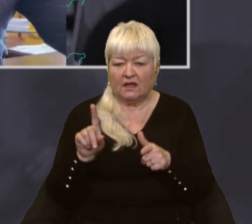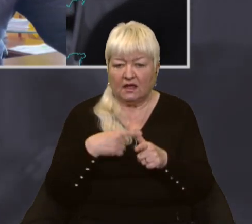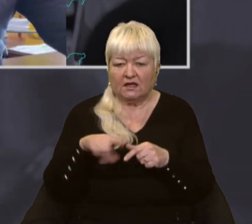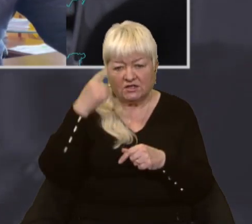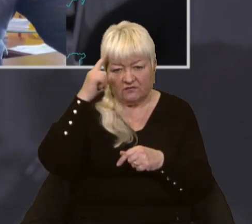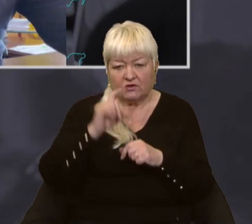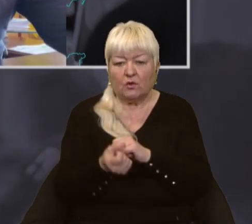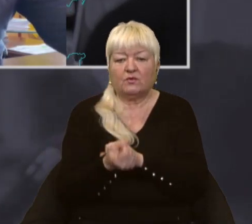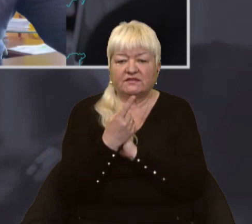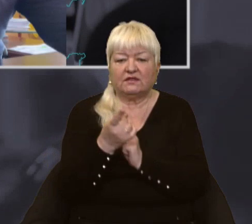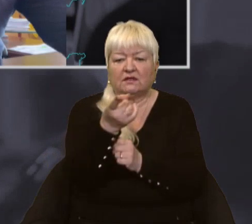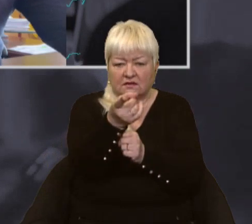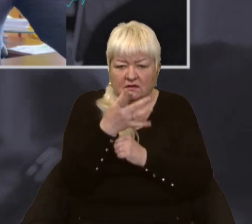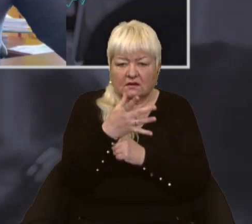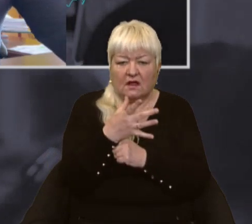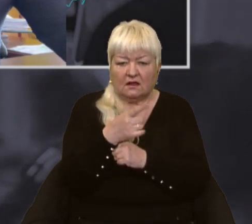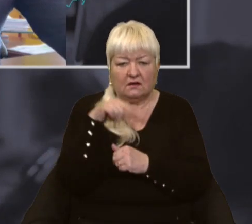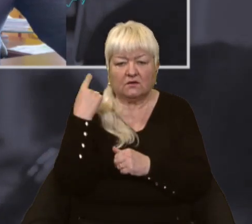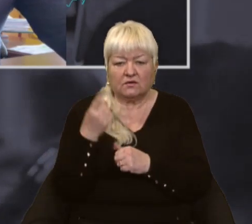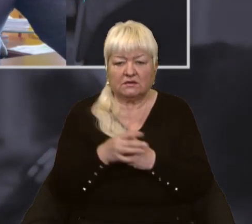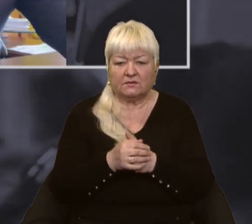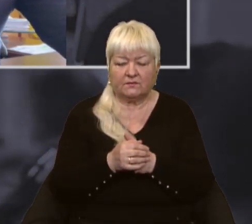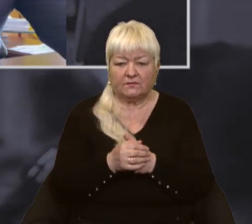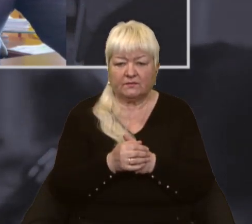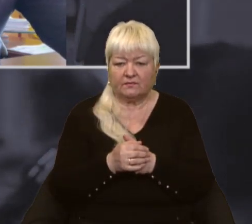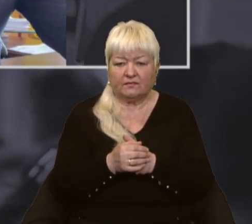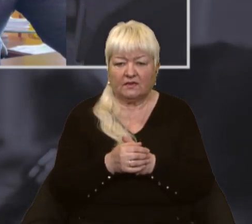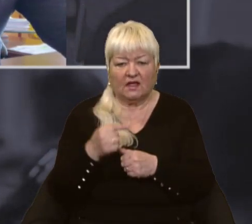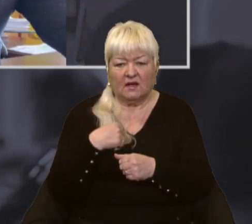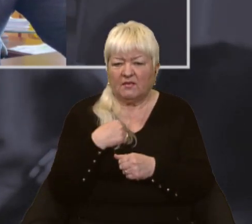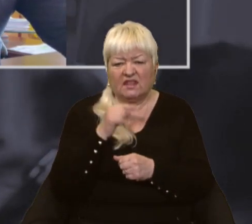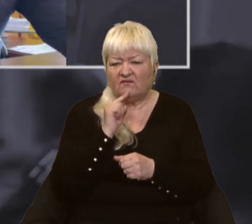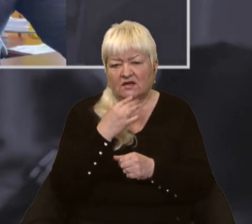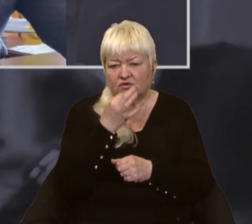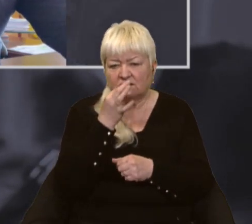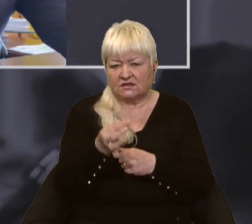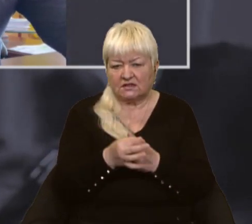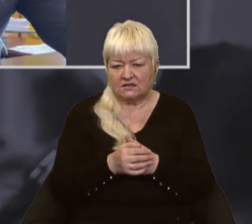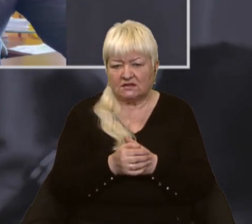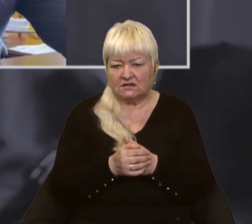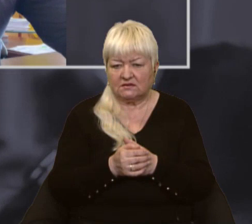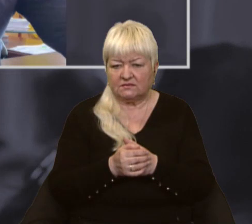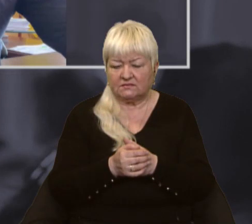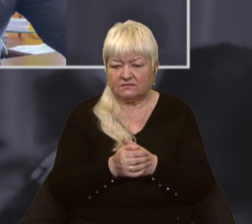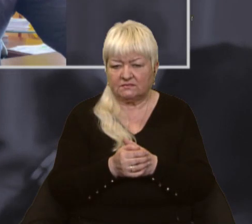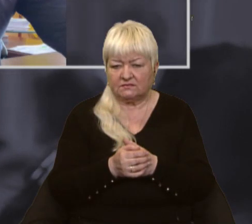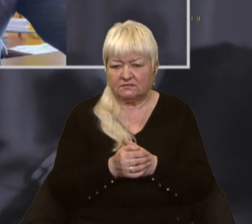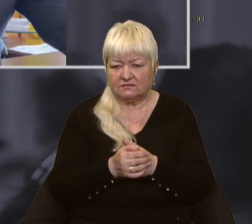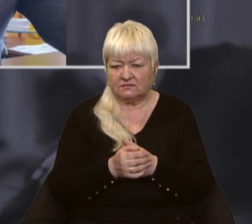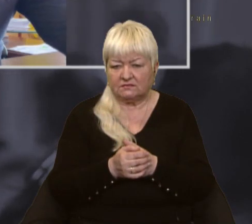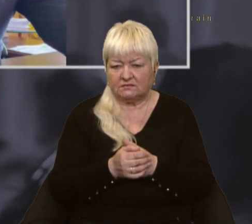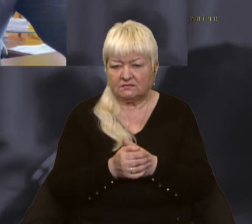звідки саме стріляли окупанти? Ви знаєте, мені важко сказати. Я там тим хвилим,